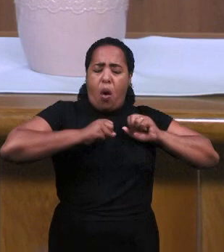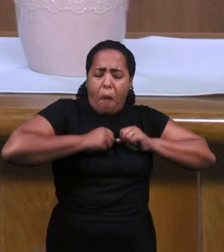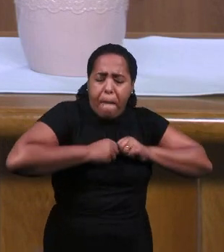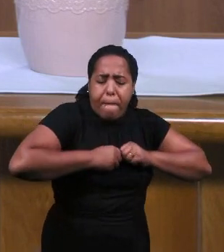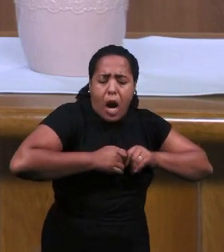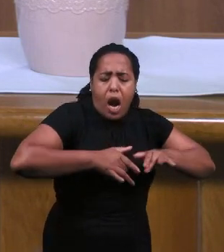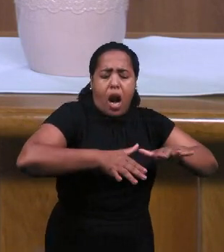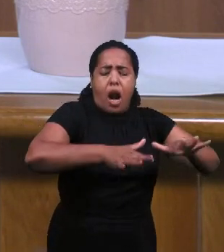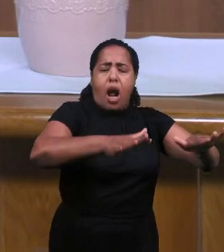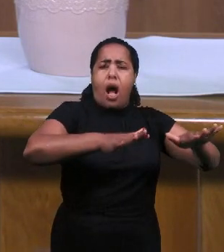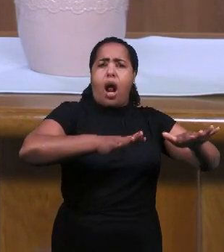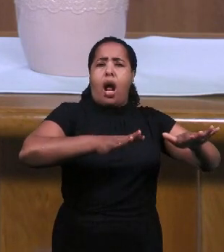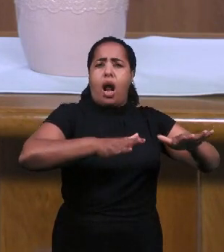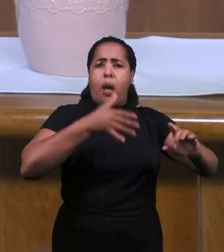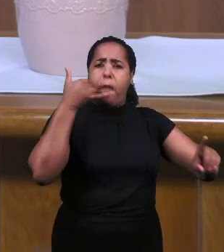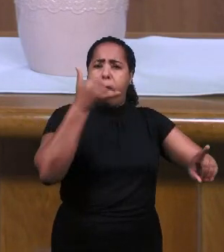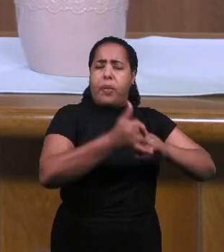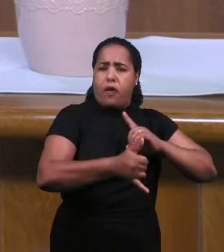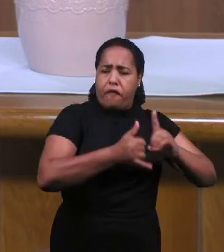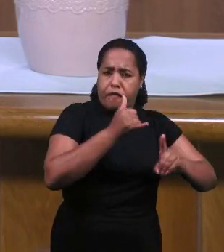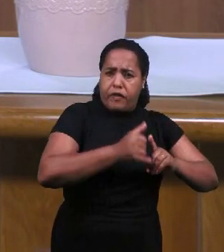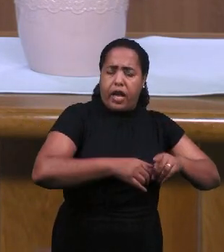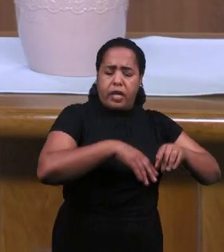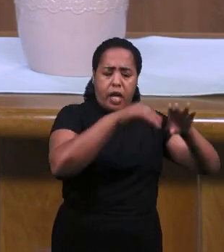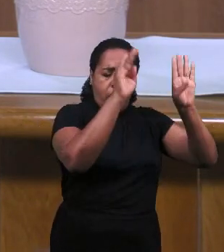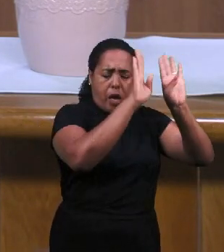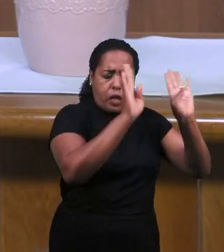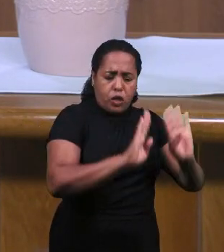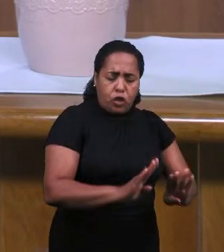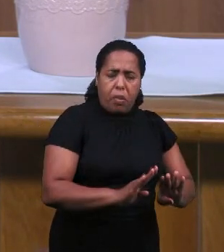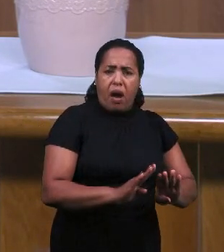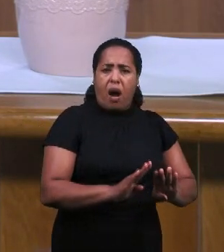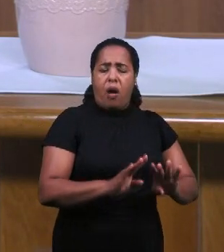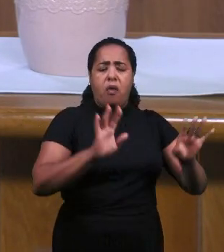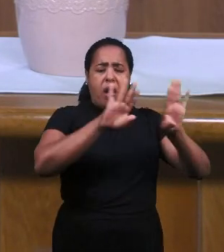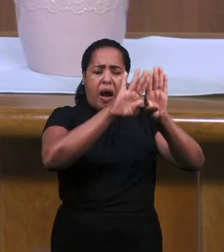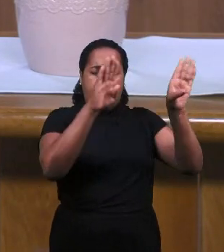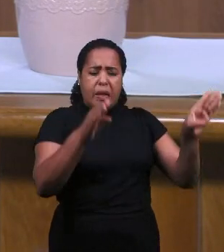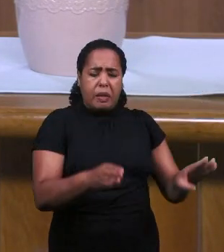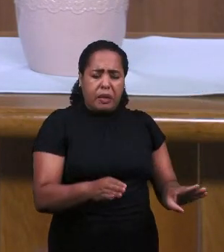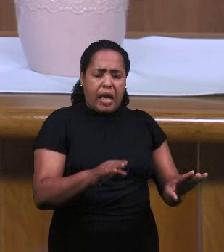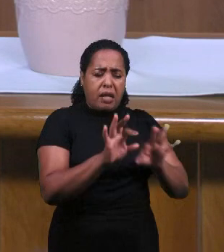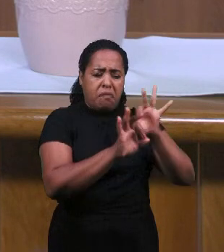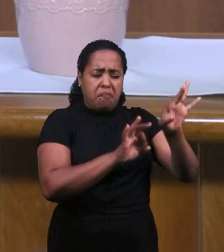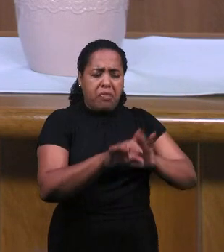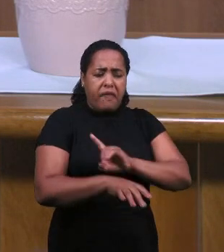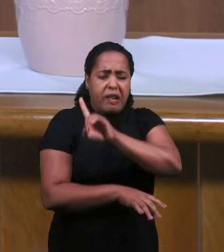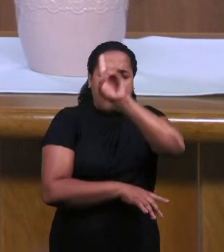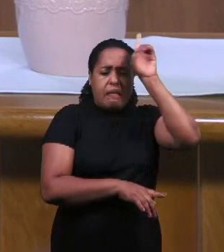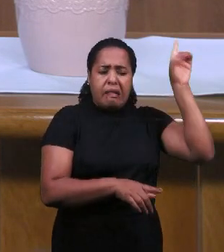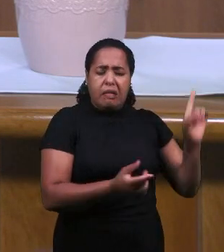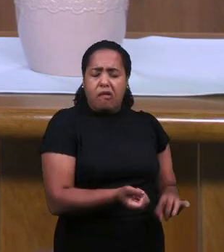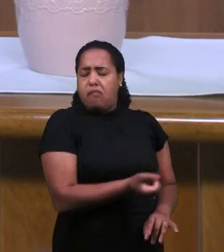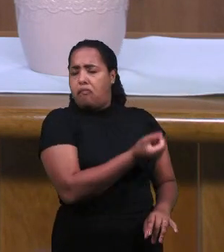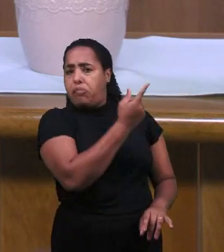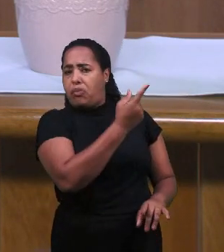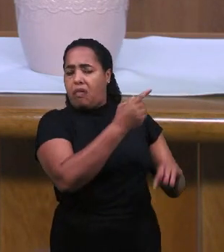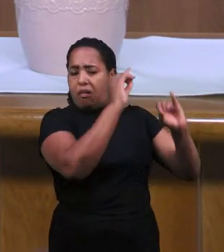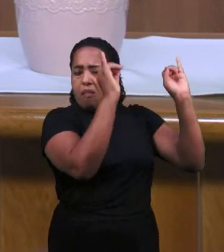взяла все правление в Израиле И поставила жертвенники чуждым богам по всему Израилю